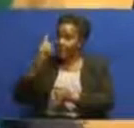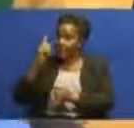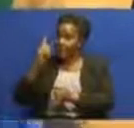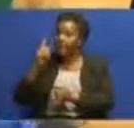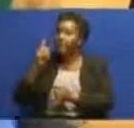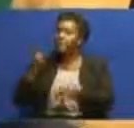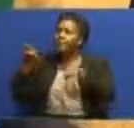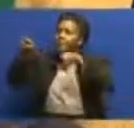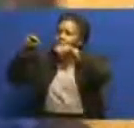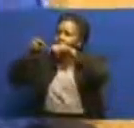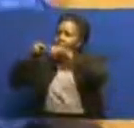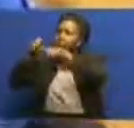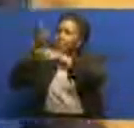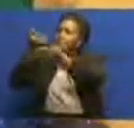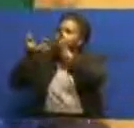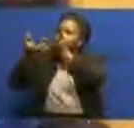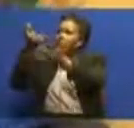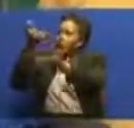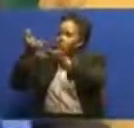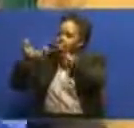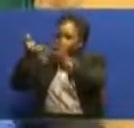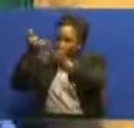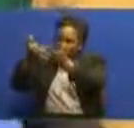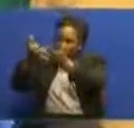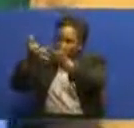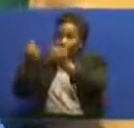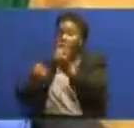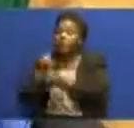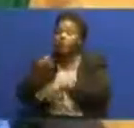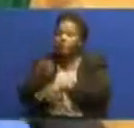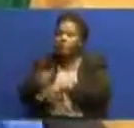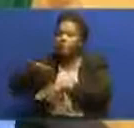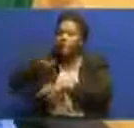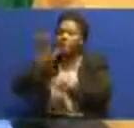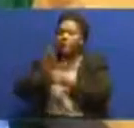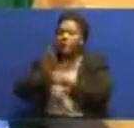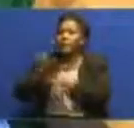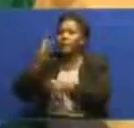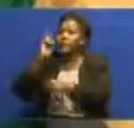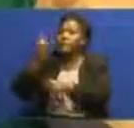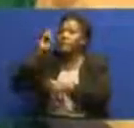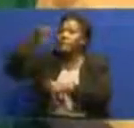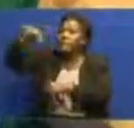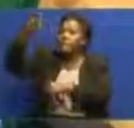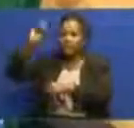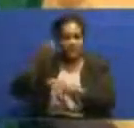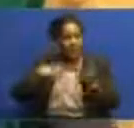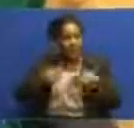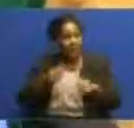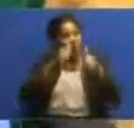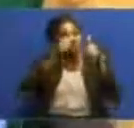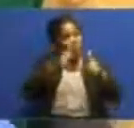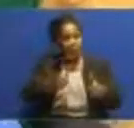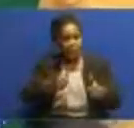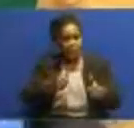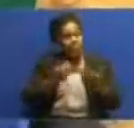na kuungua. Na hivo kusababisha baadhi ya maeneo mengi kukosa umeme. Na toa tarifa hii sio kwa